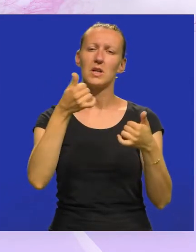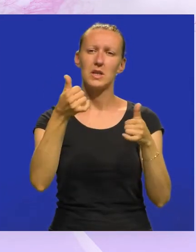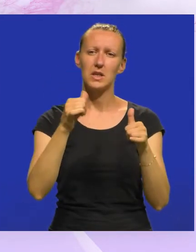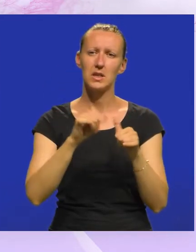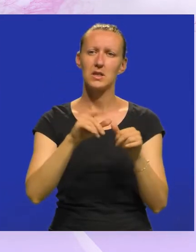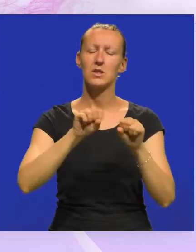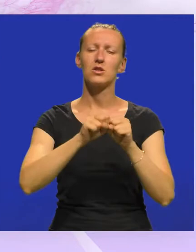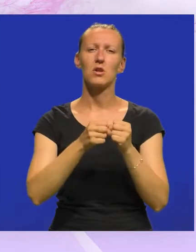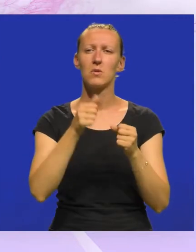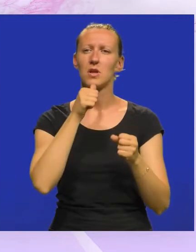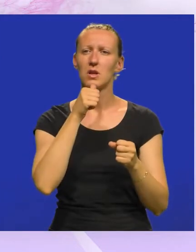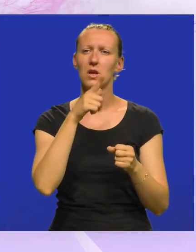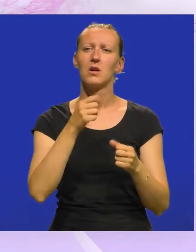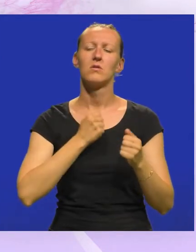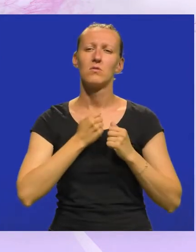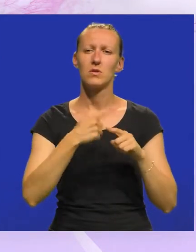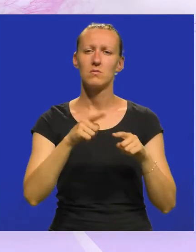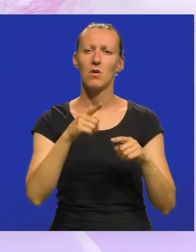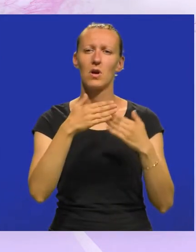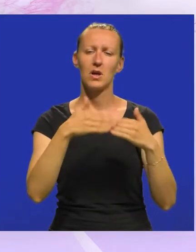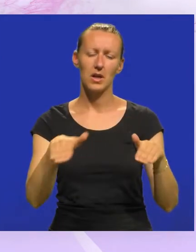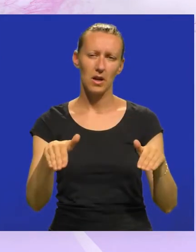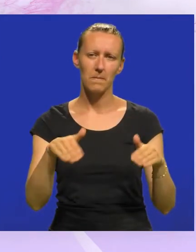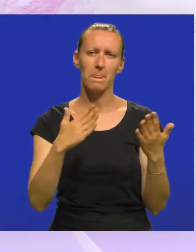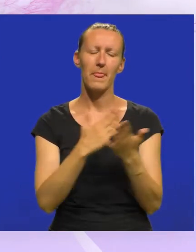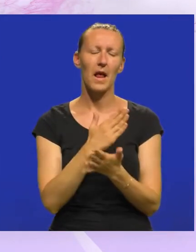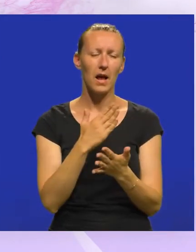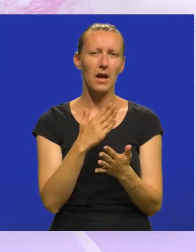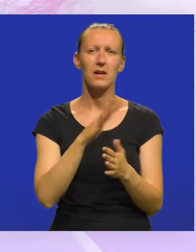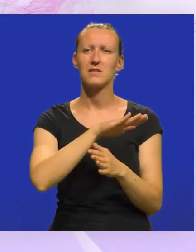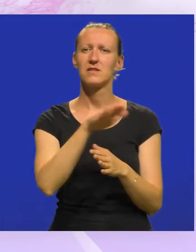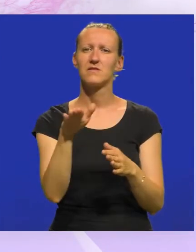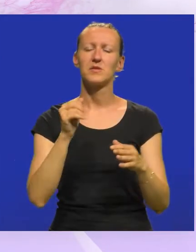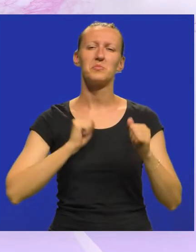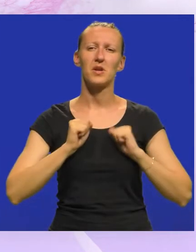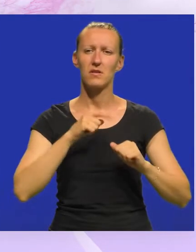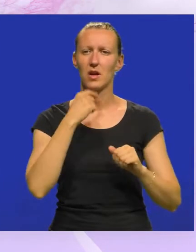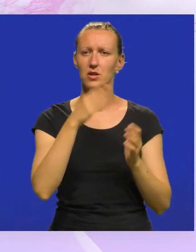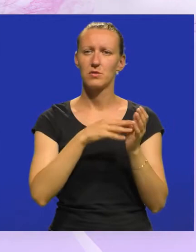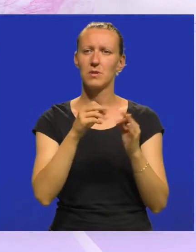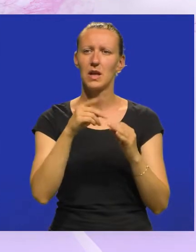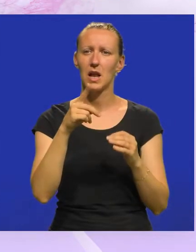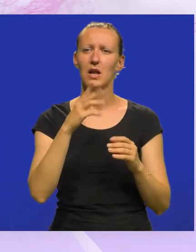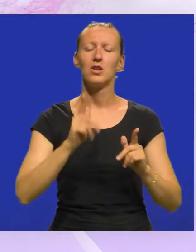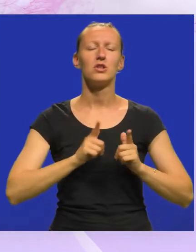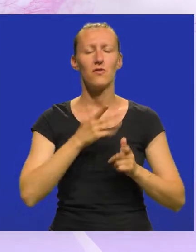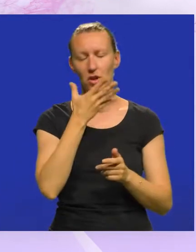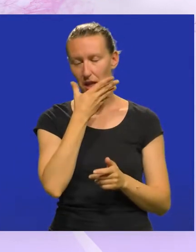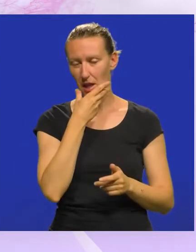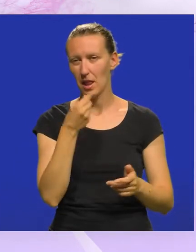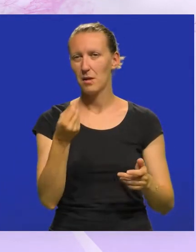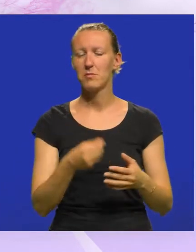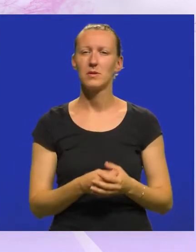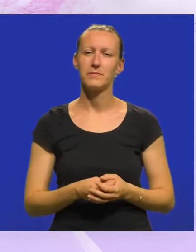Istri slomljenima i poraženima zbog granica no unatoč svim patnjama kaže Milani Lavita je bella